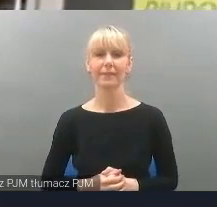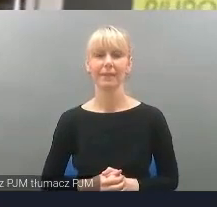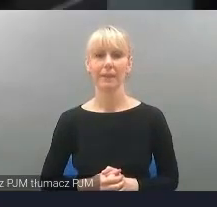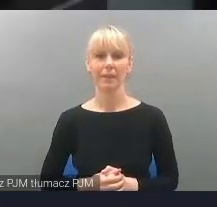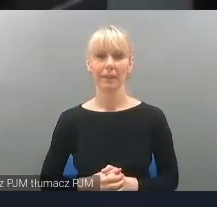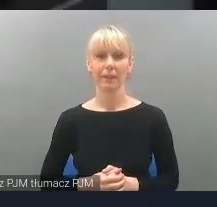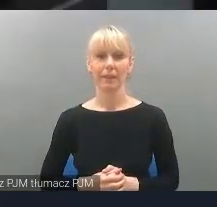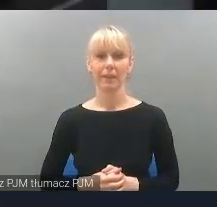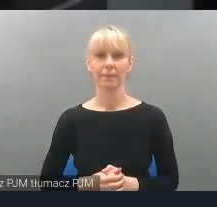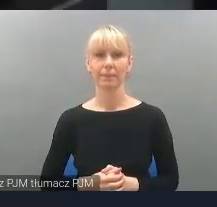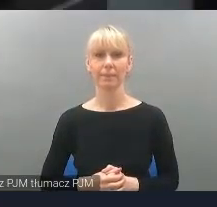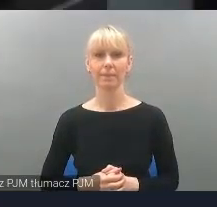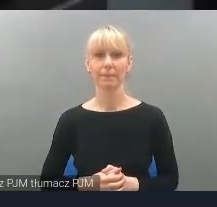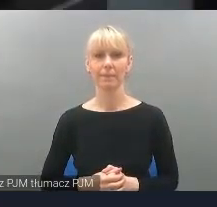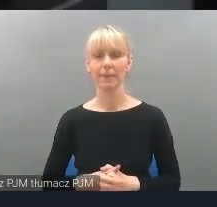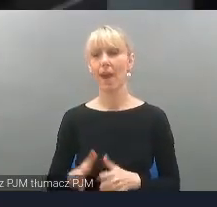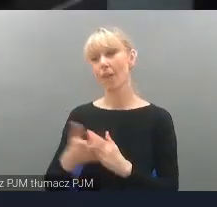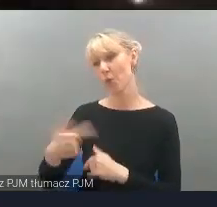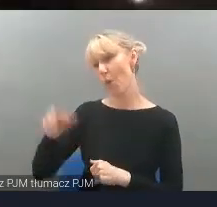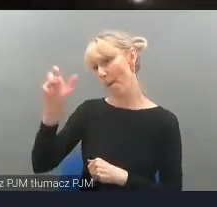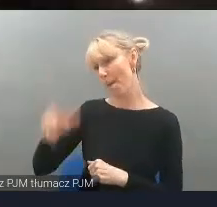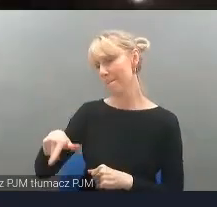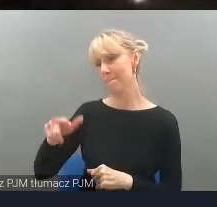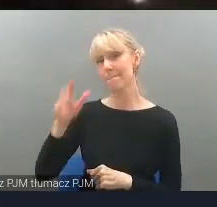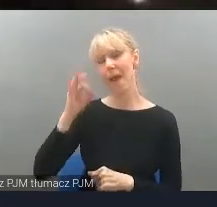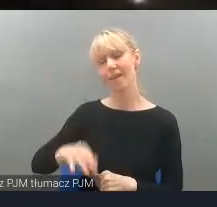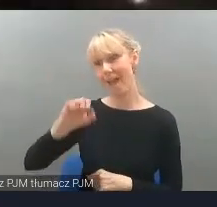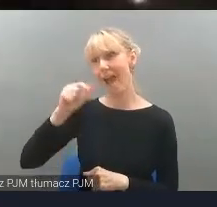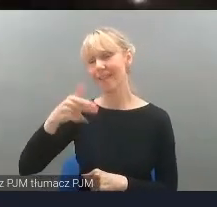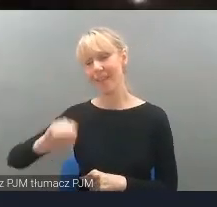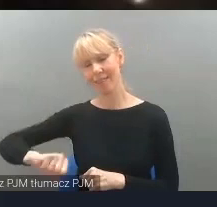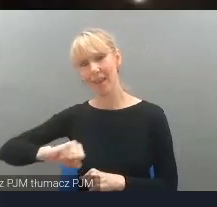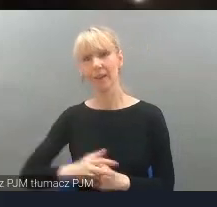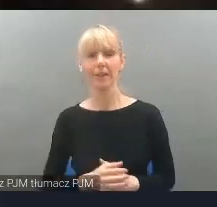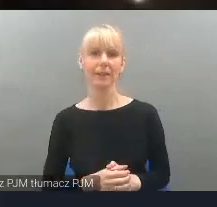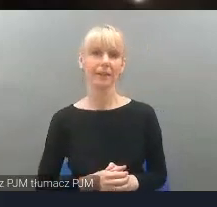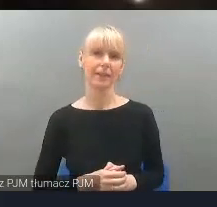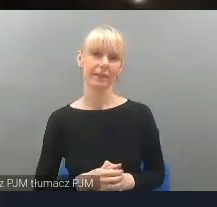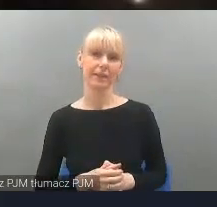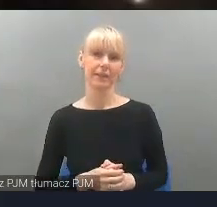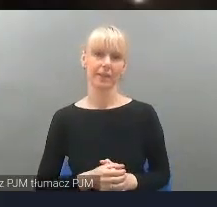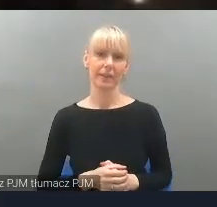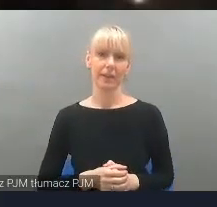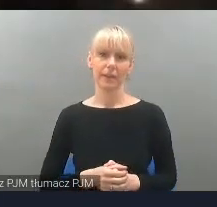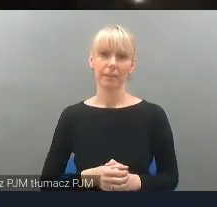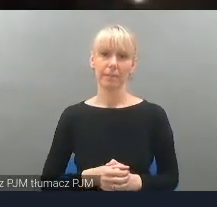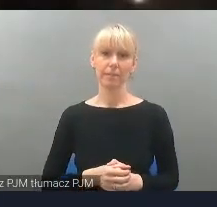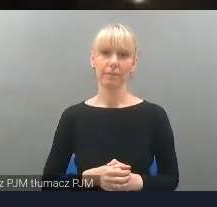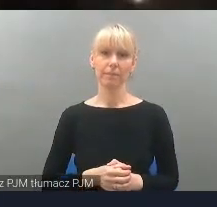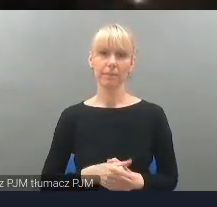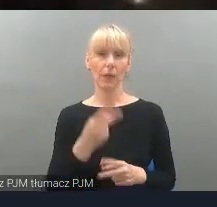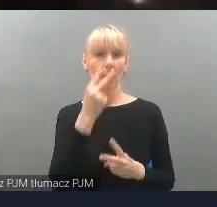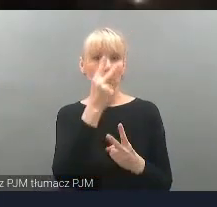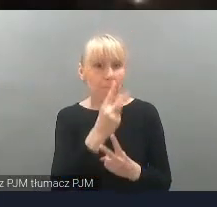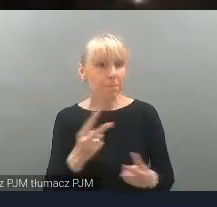I w ogóle ten. No pani Ania też jest fajna. Mnie najbardziej mi te, że windą